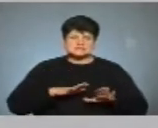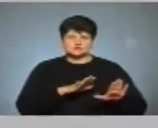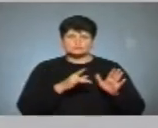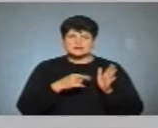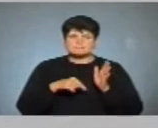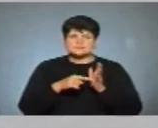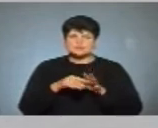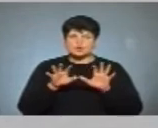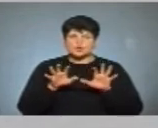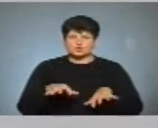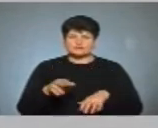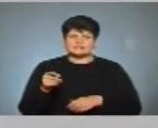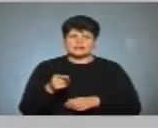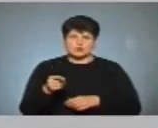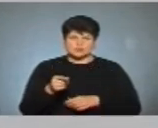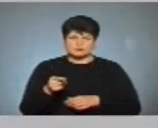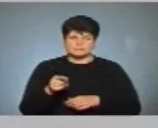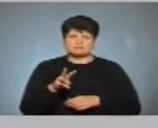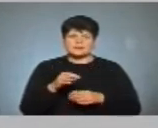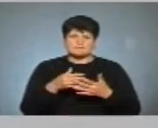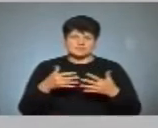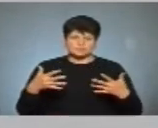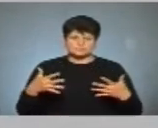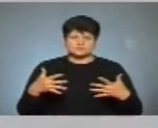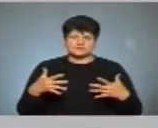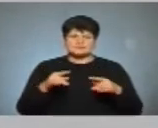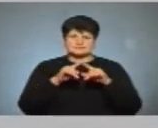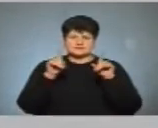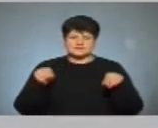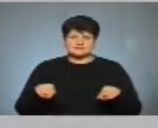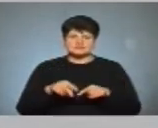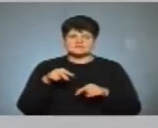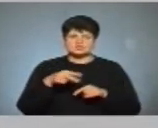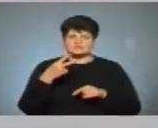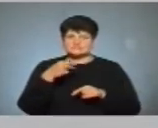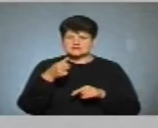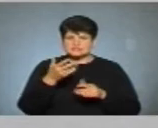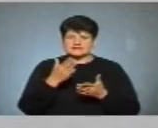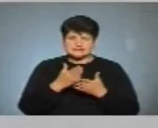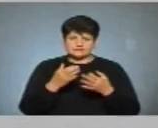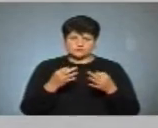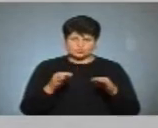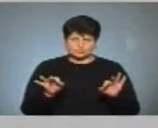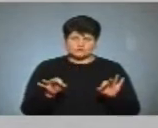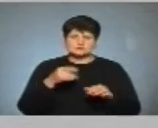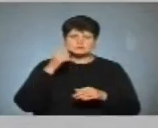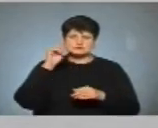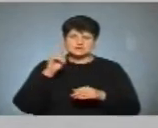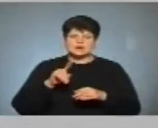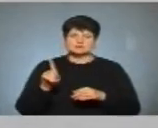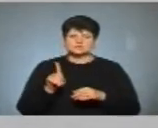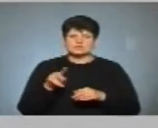міського голови Тернополя. Майно та активи. З декларації за 2020 рік, яка є у доступі, відомо, що